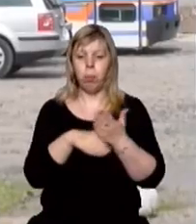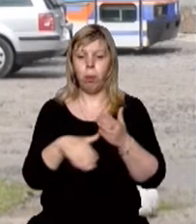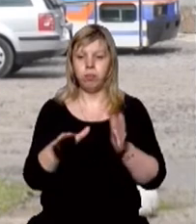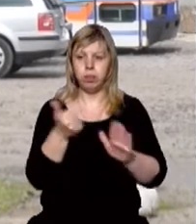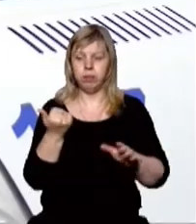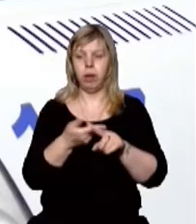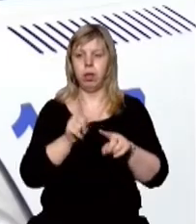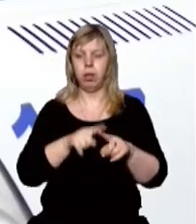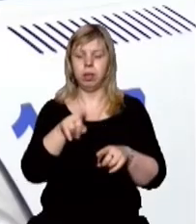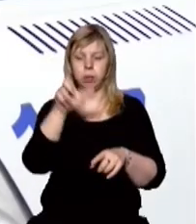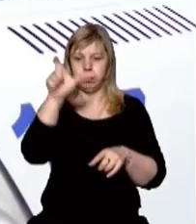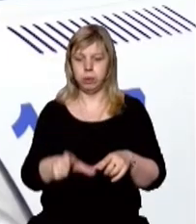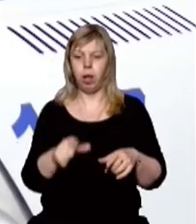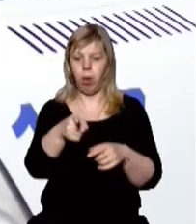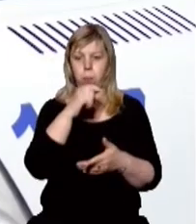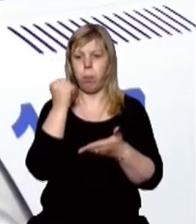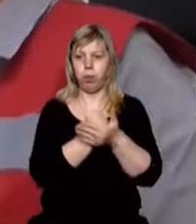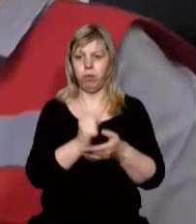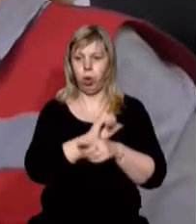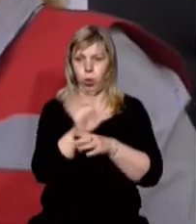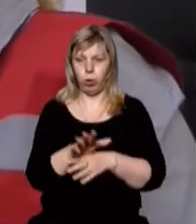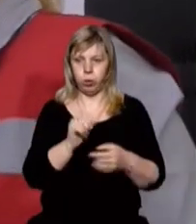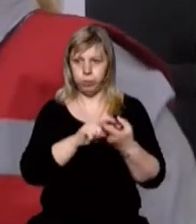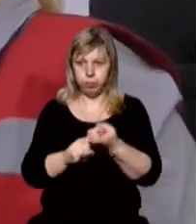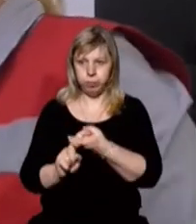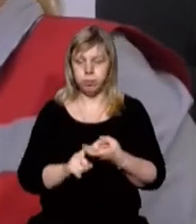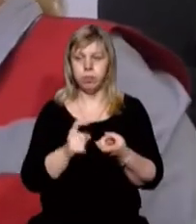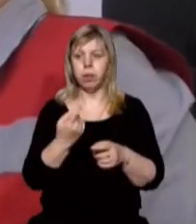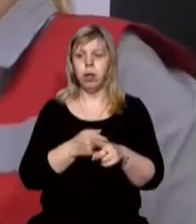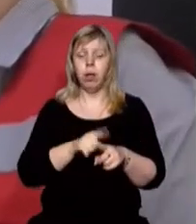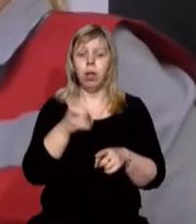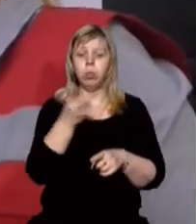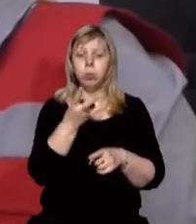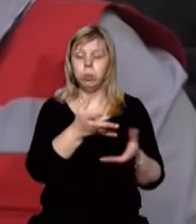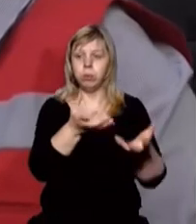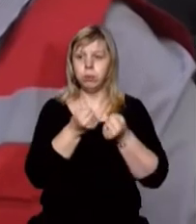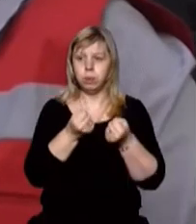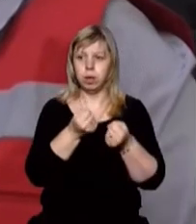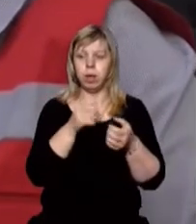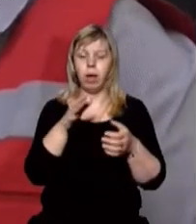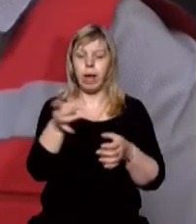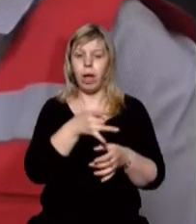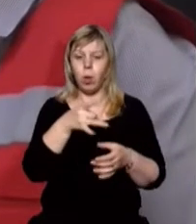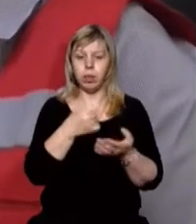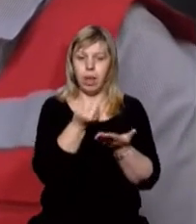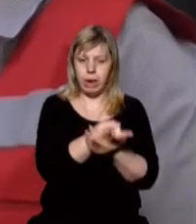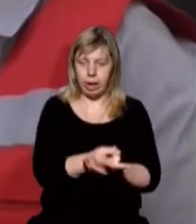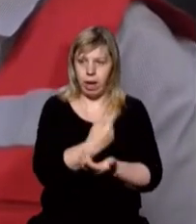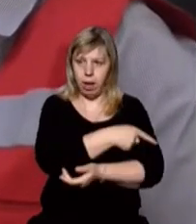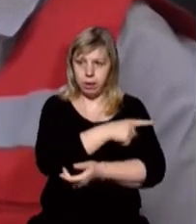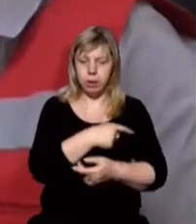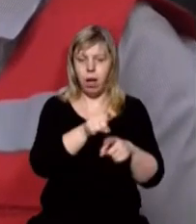пацієнтам, у якого підтверджено коронавірусну інфекцію. Андрій Васильович, витина перевозку ковідовського хворого зайомної лікарні по